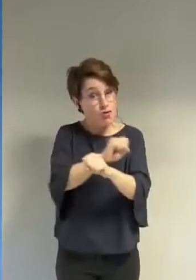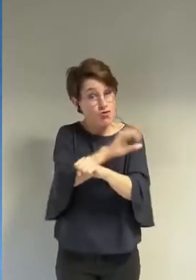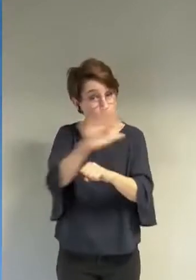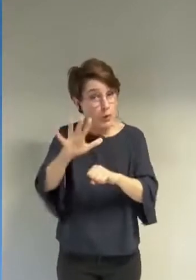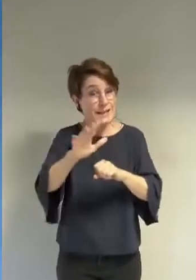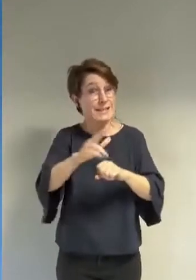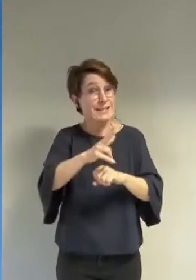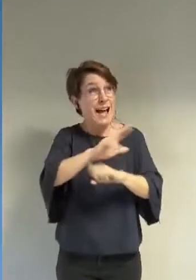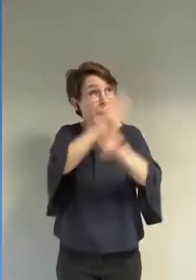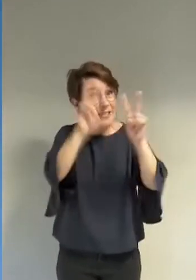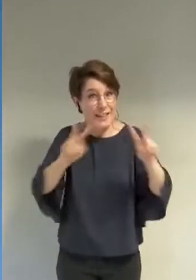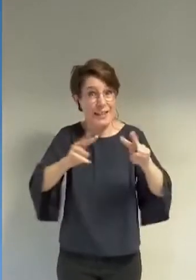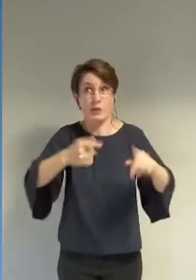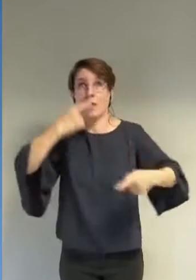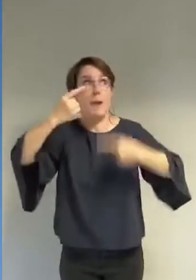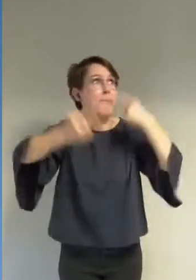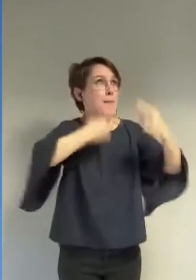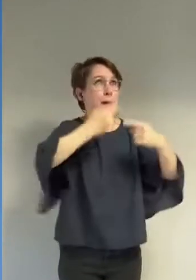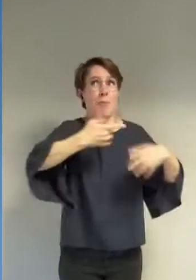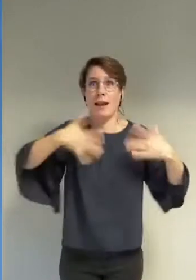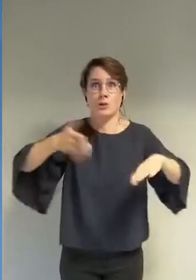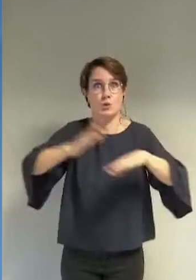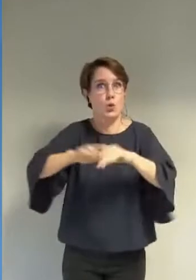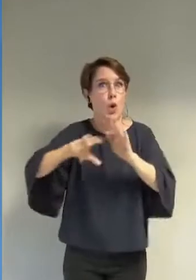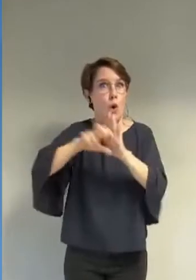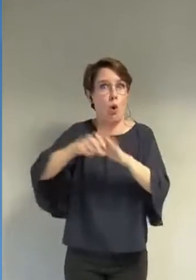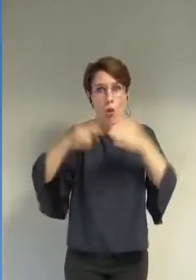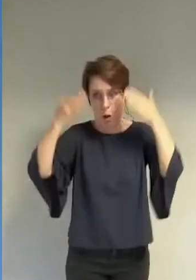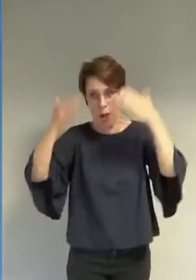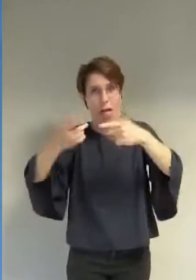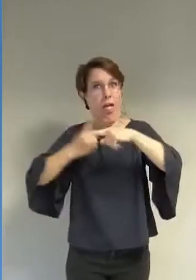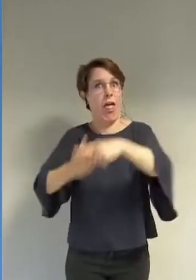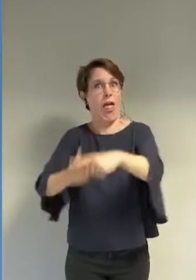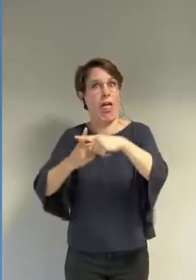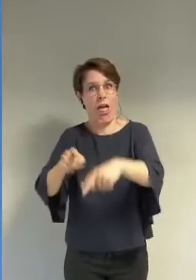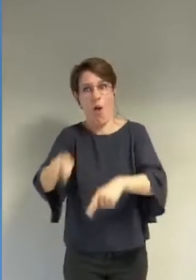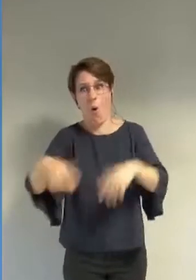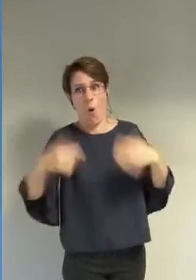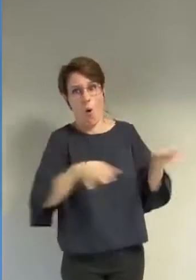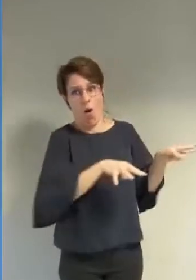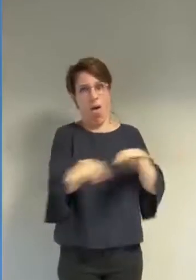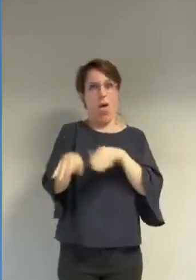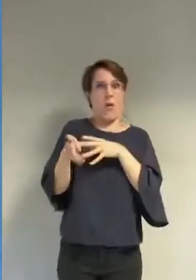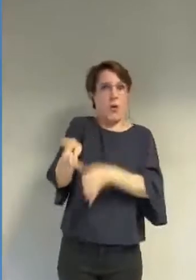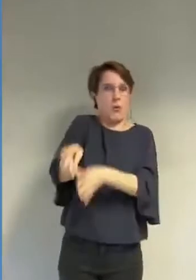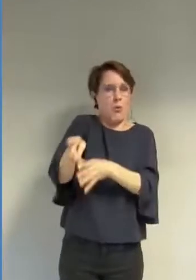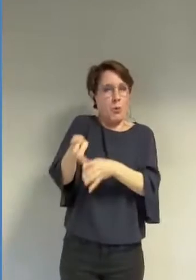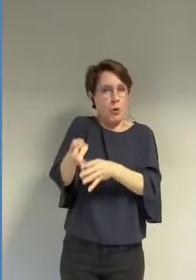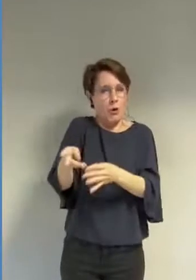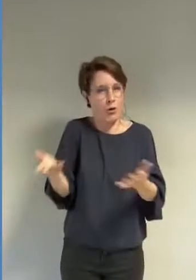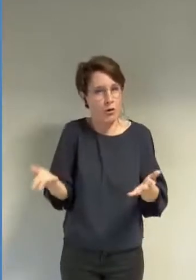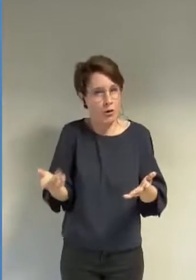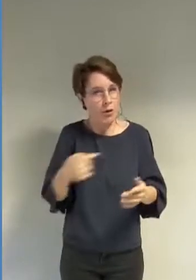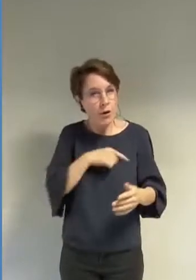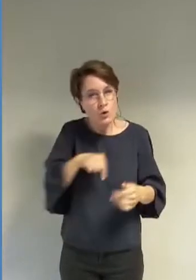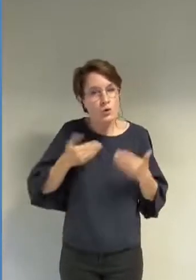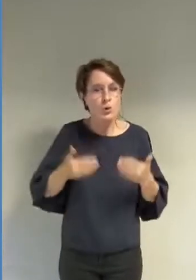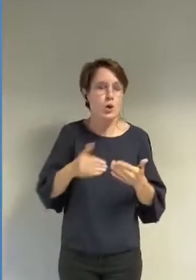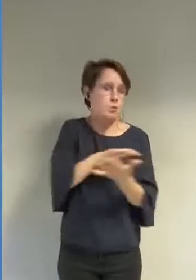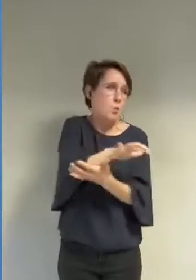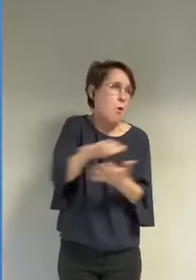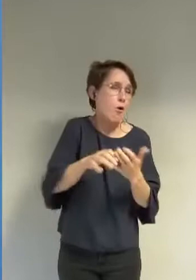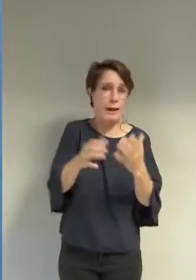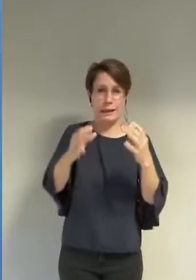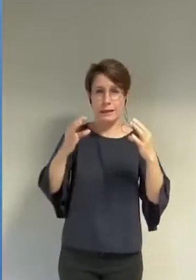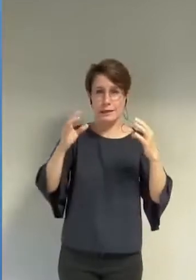Notre ville est devenue, grâce à vous, la risée de France. Alors même que nous connaissons une crise écologique sans précédent, alors